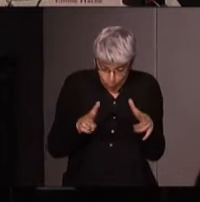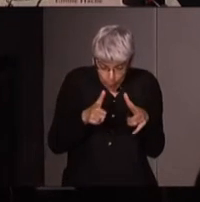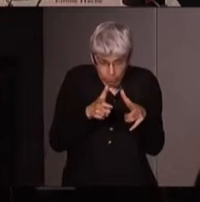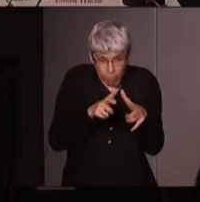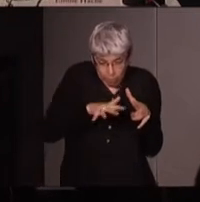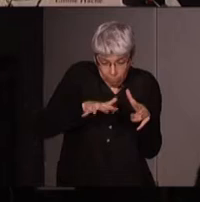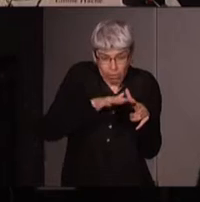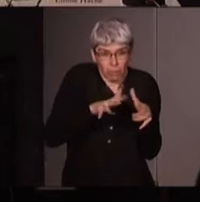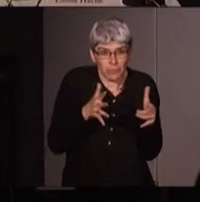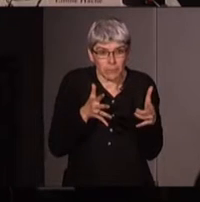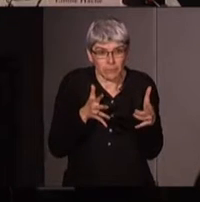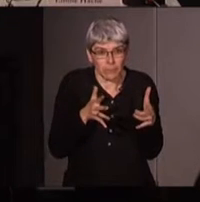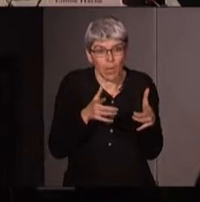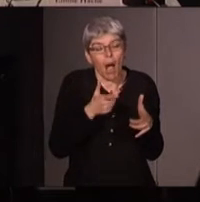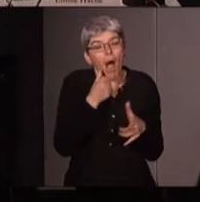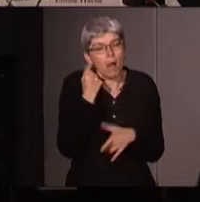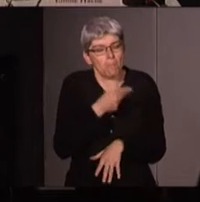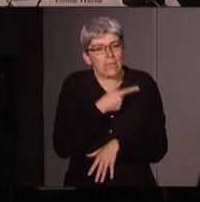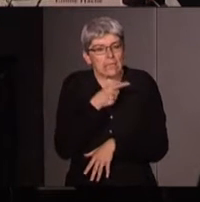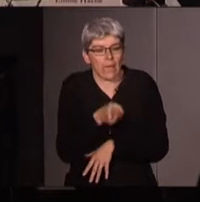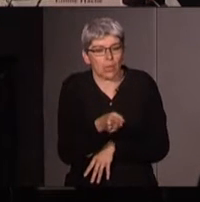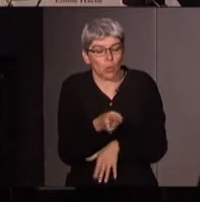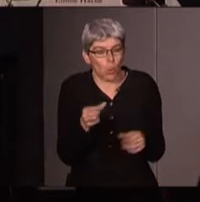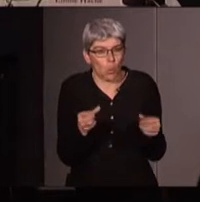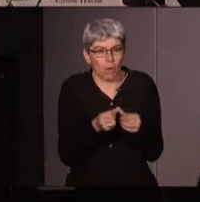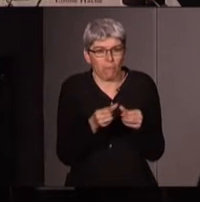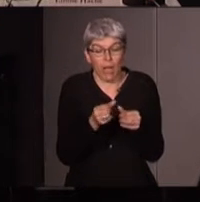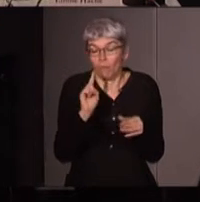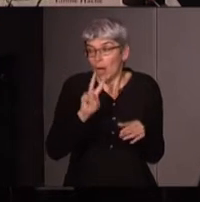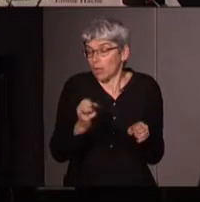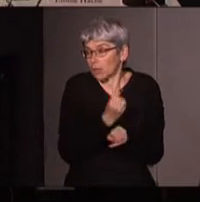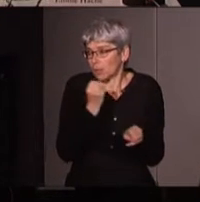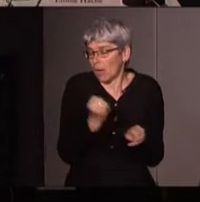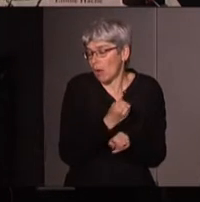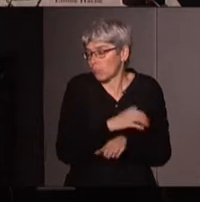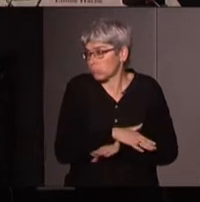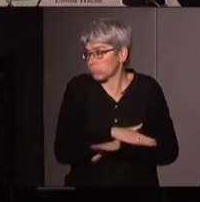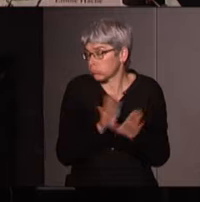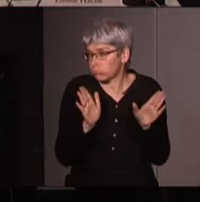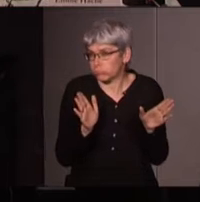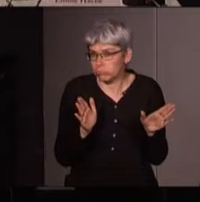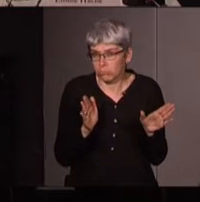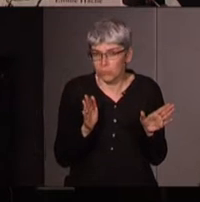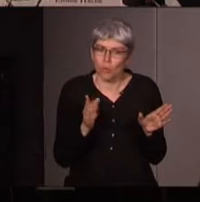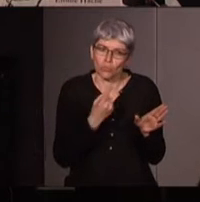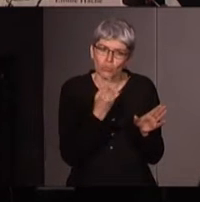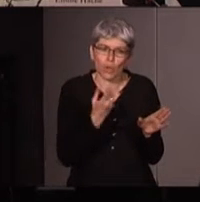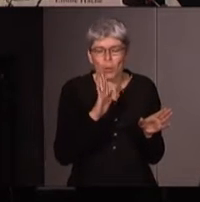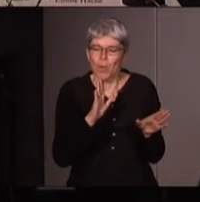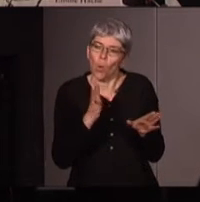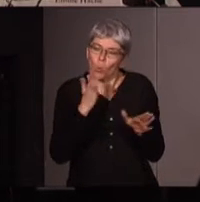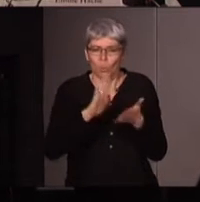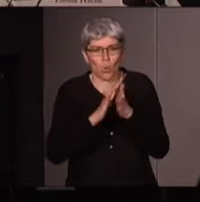et et ce Jean-Marie de la SU a fait un boulot avec d'autres complices femmes